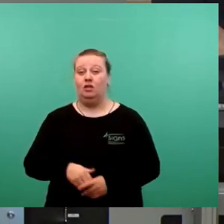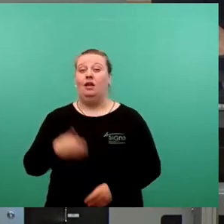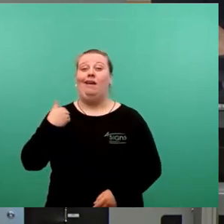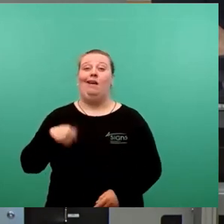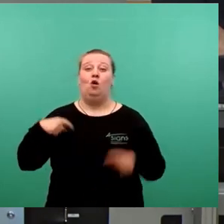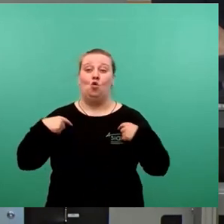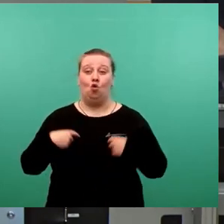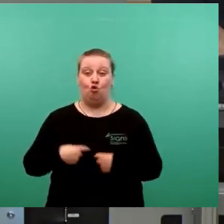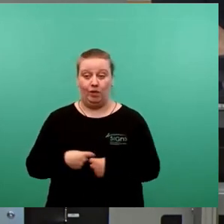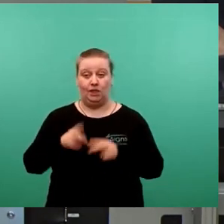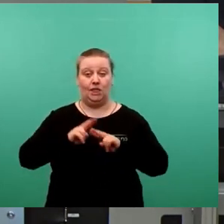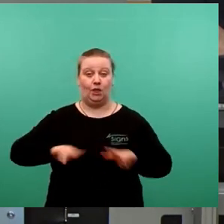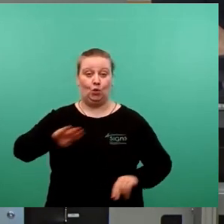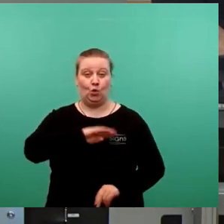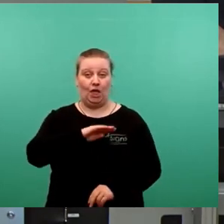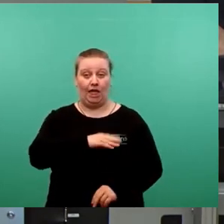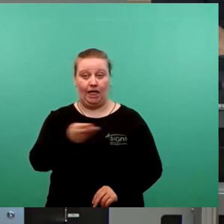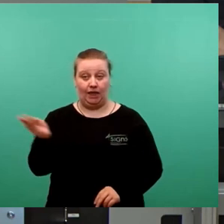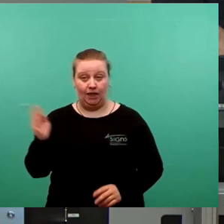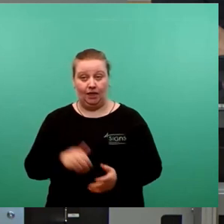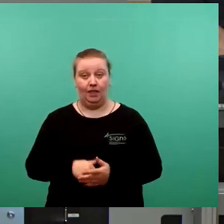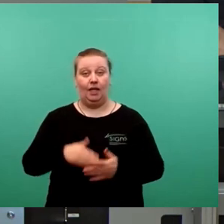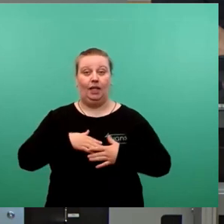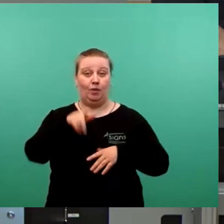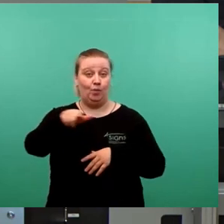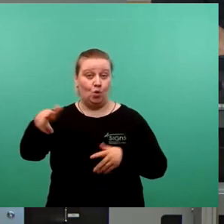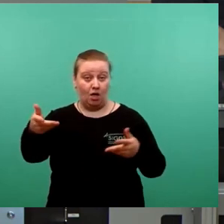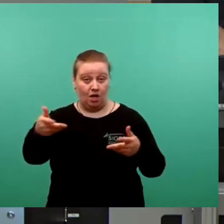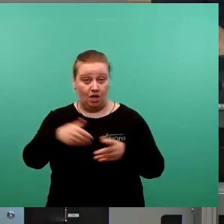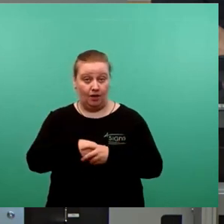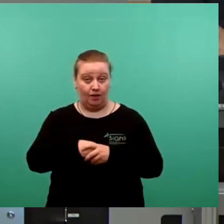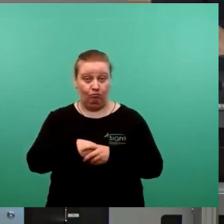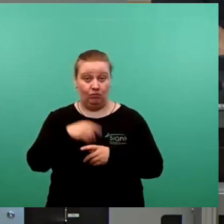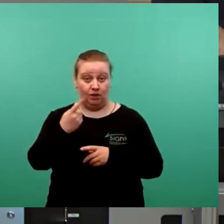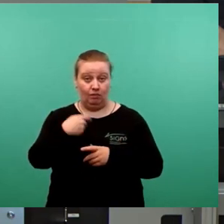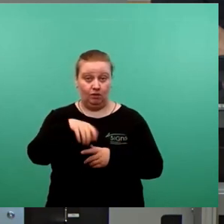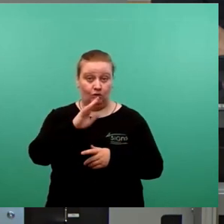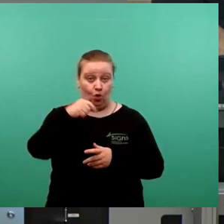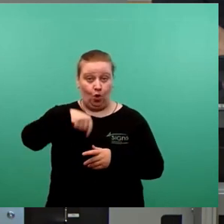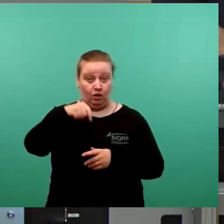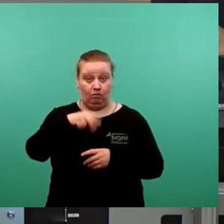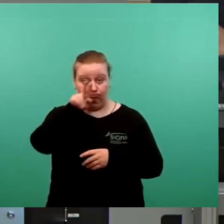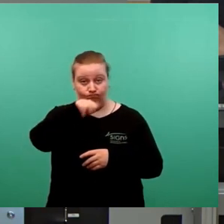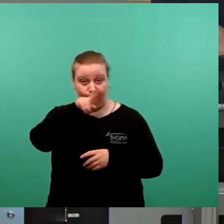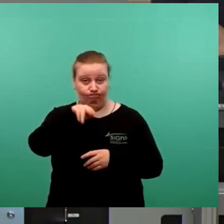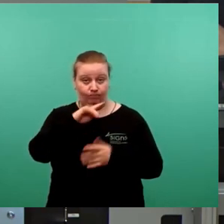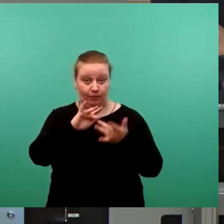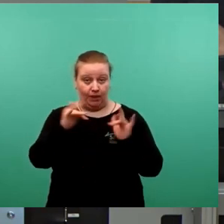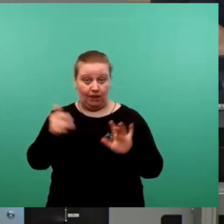Oberbürgermeister, sehr geehrte Kolleginnen und Kollegen, liebe Bürgerinnen, die Sie im Stadt, die Sie heute diesen Stadtrat verfolgen.